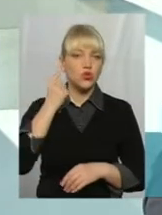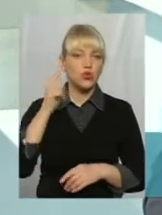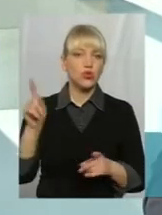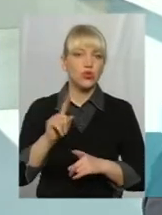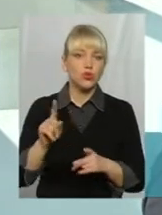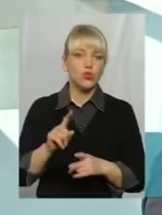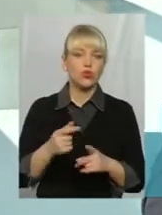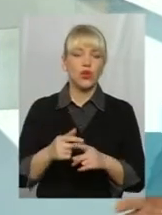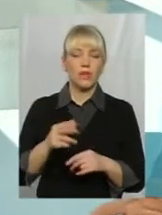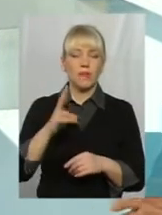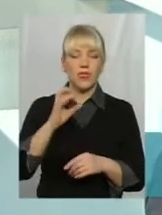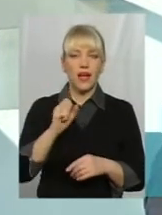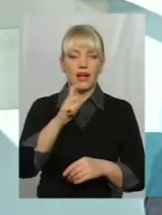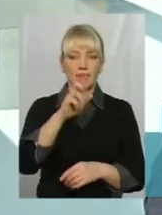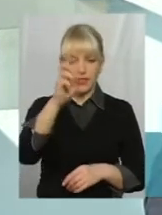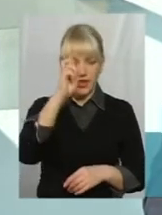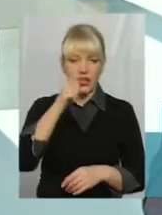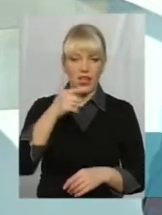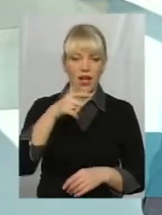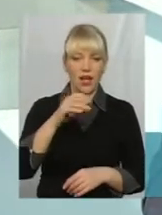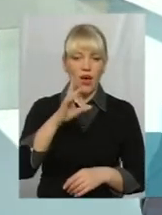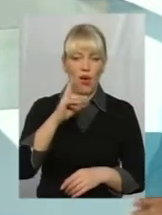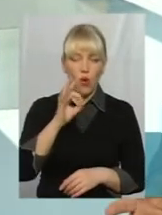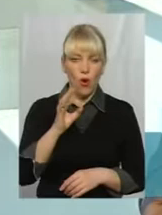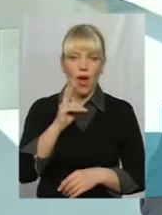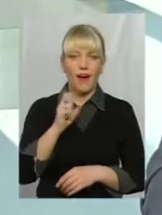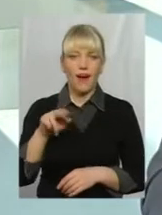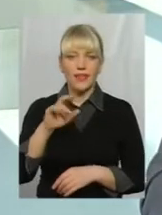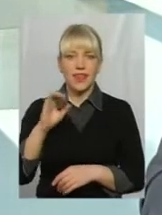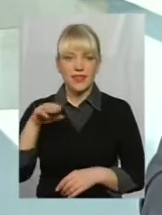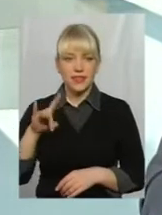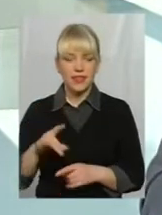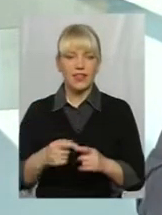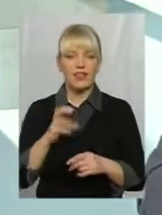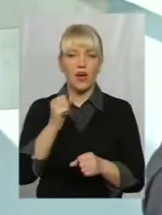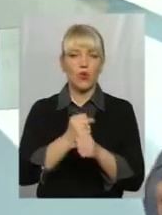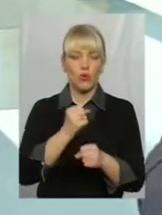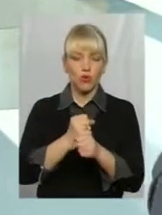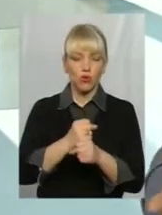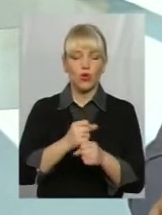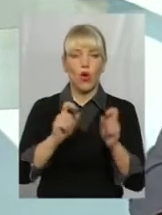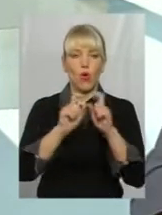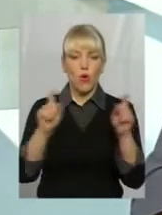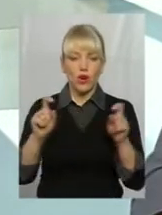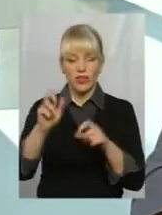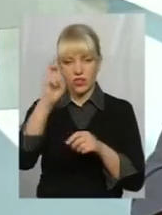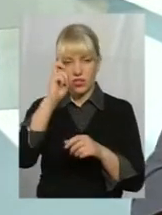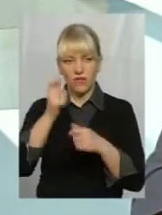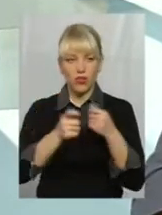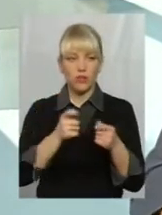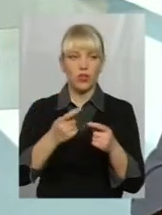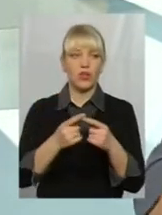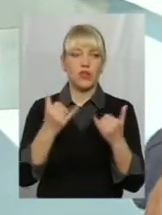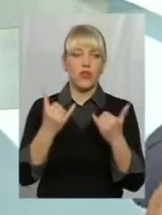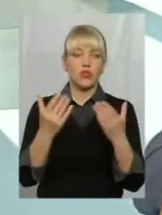на роботу Державого кадастра, я не відкрию новину, на роботу органів державної влади, то на сьогоднішній день це компетенція органу